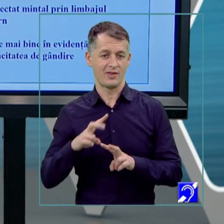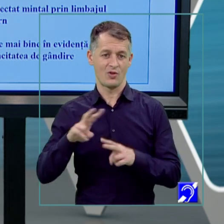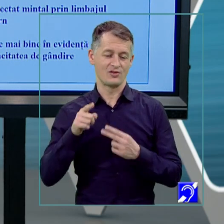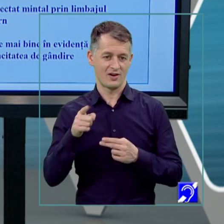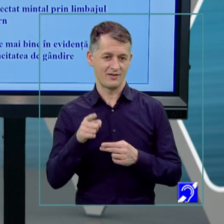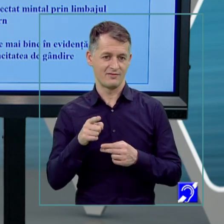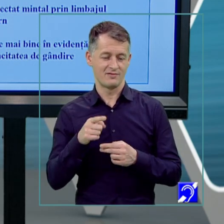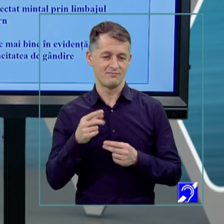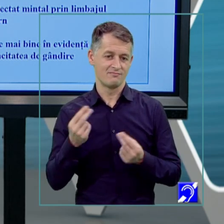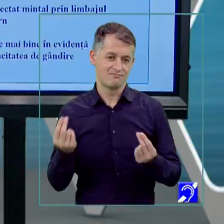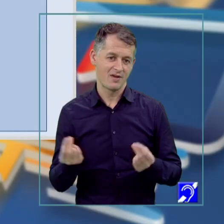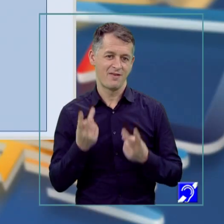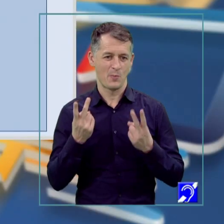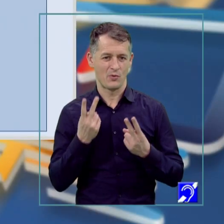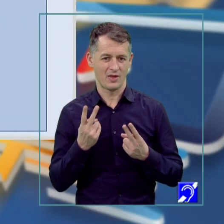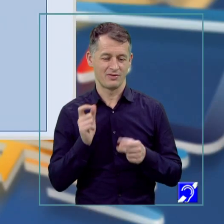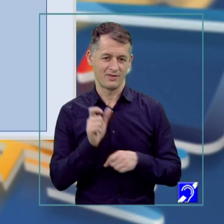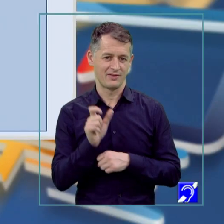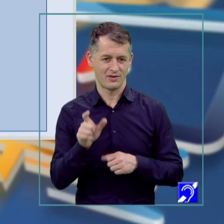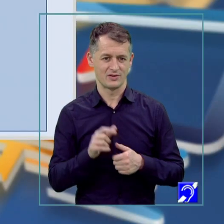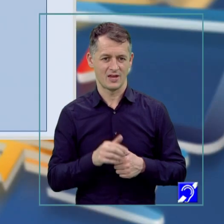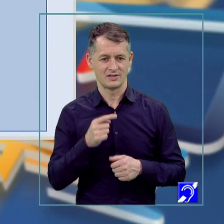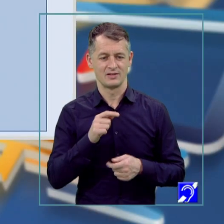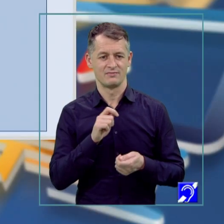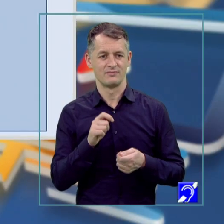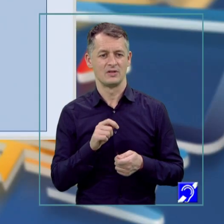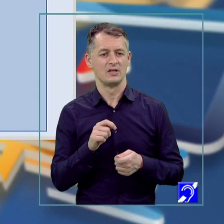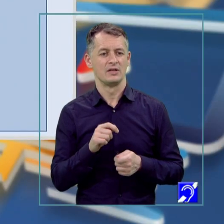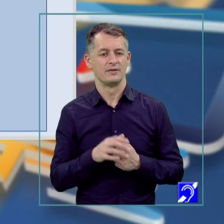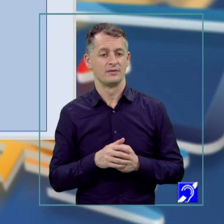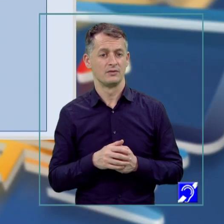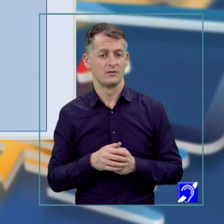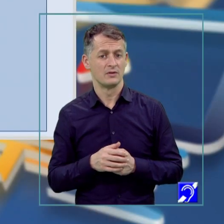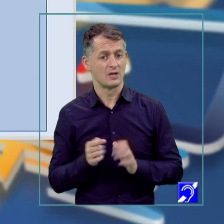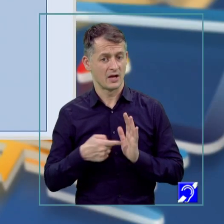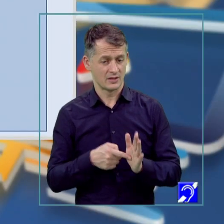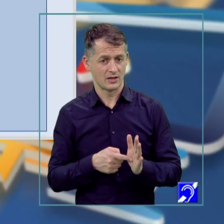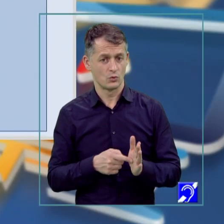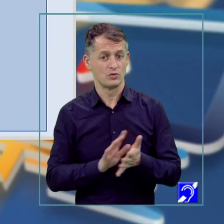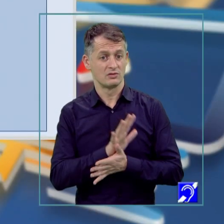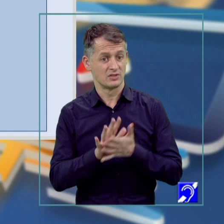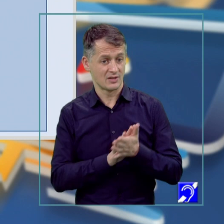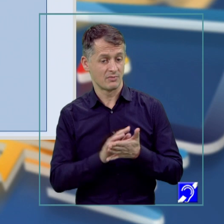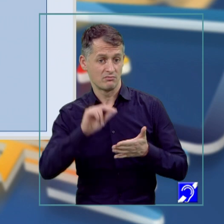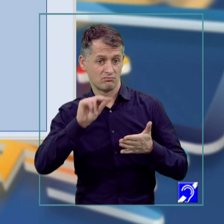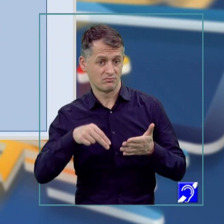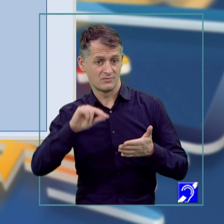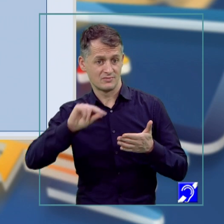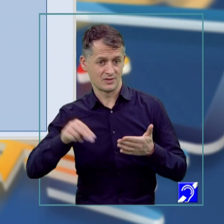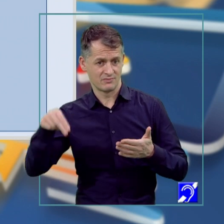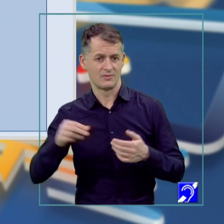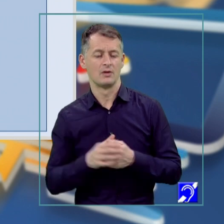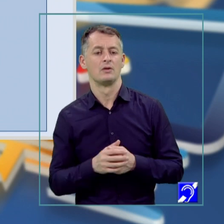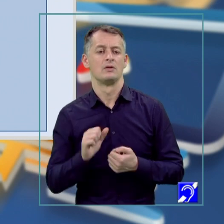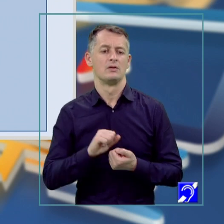pretențios decât limbajul oral. Expressivitatea este înlocuită cu semne ortografice și cu alte mijloce de expresivitate, cum